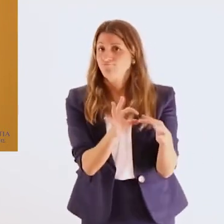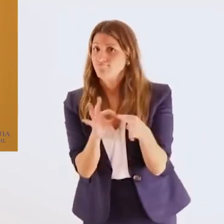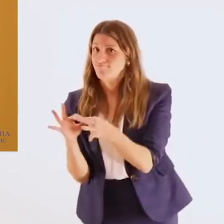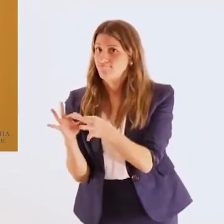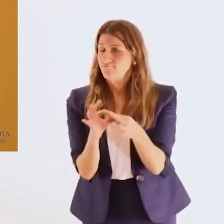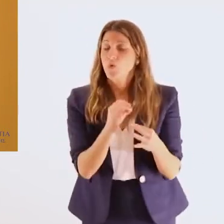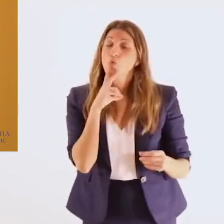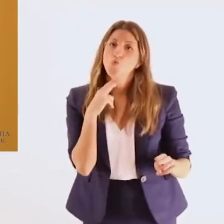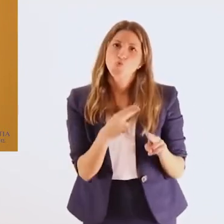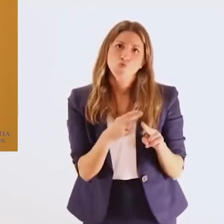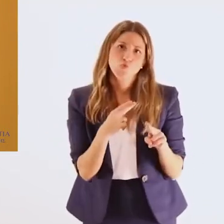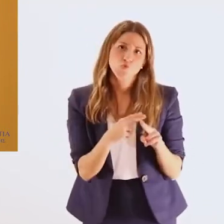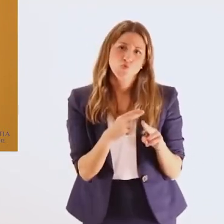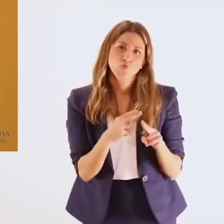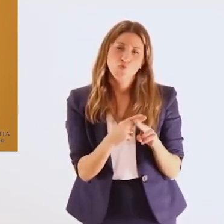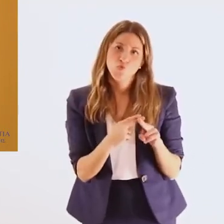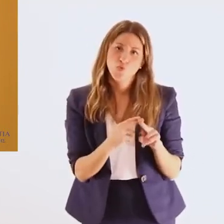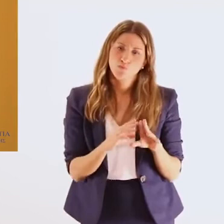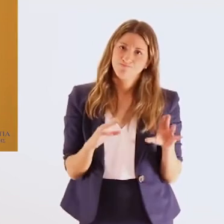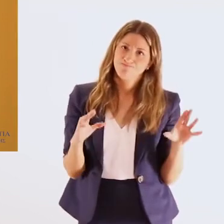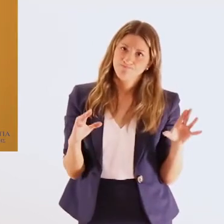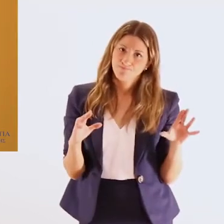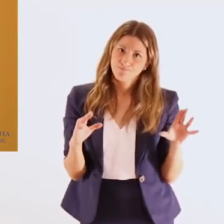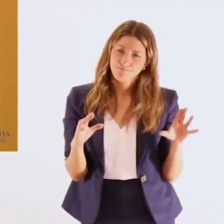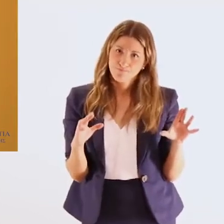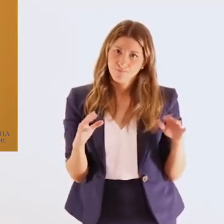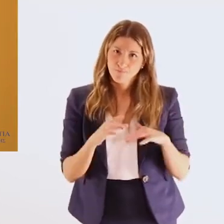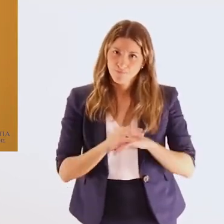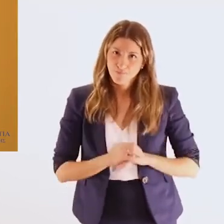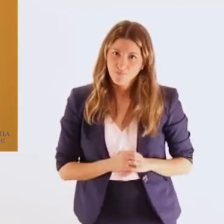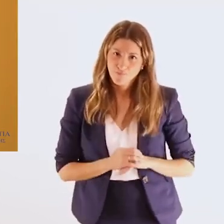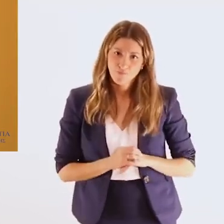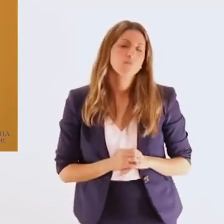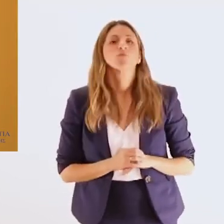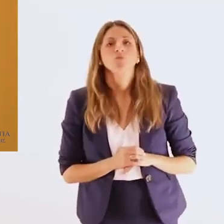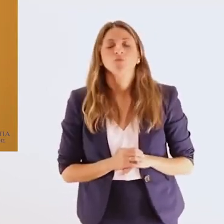εκπληκτική συμβολική σημασία